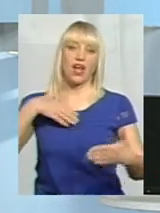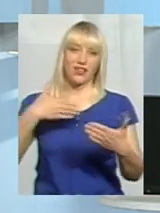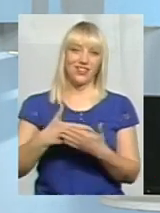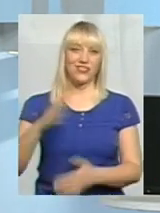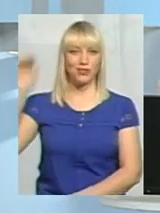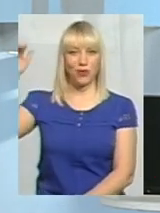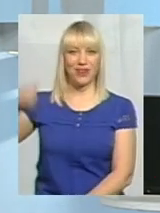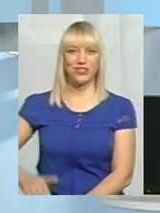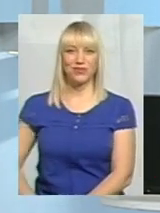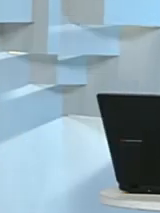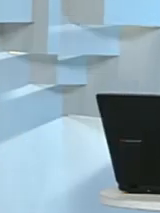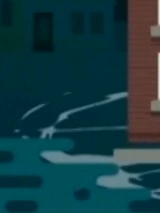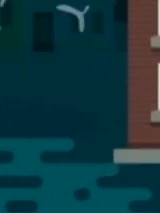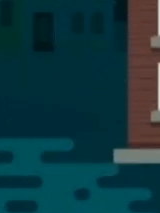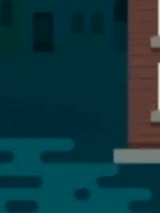Побачимось.